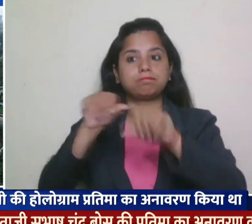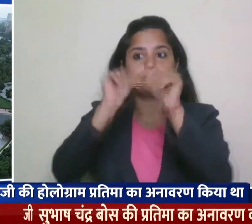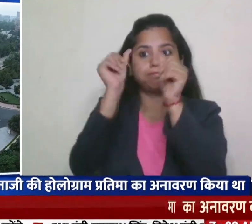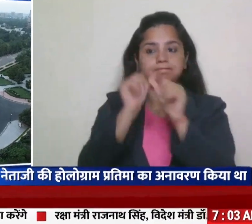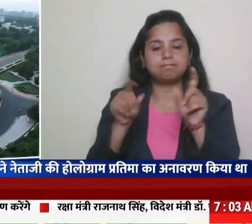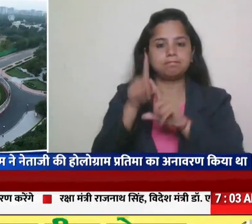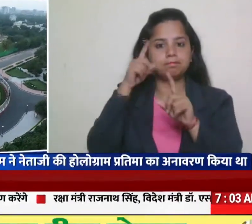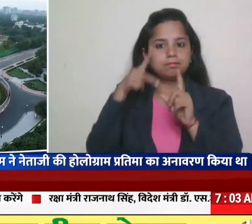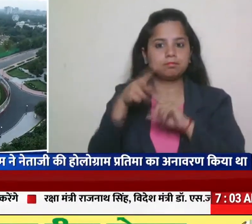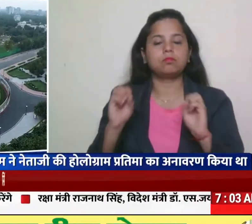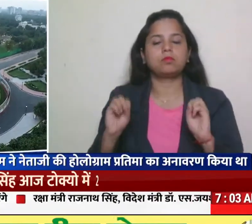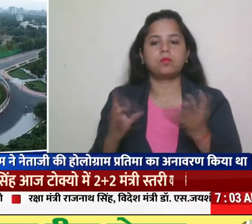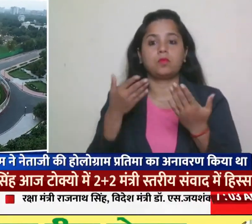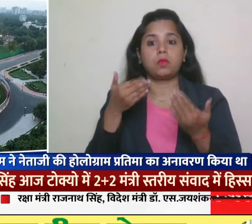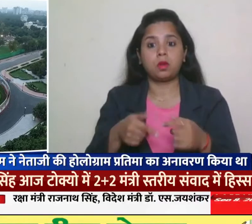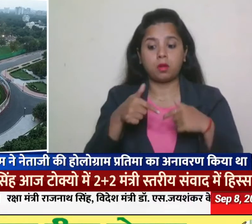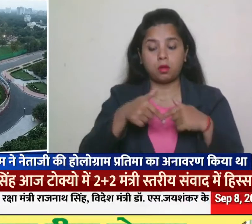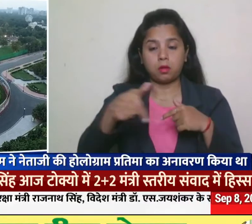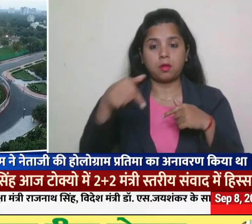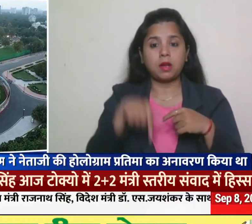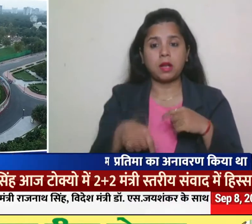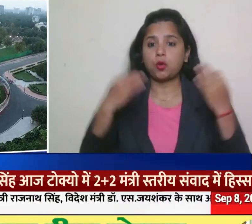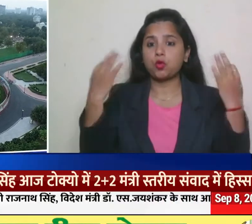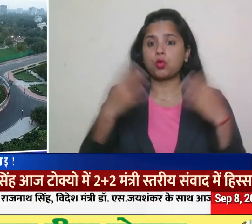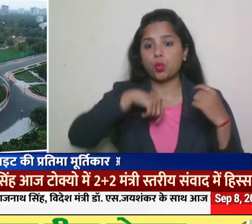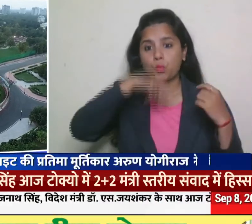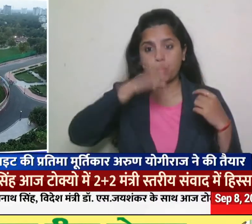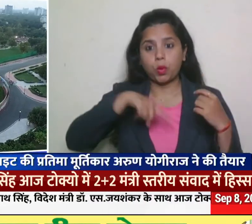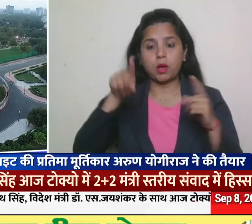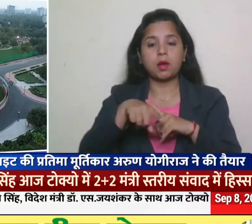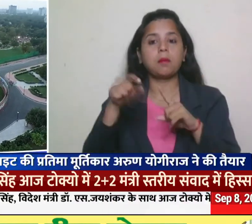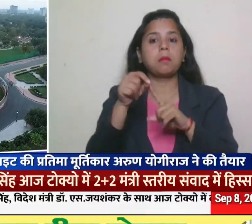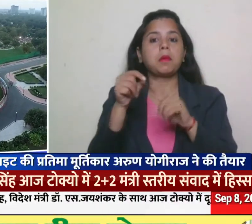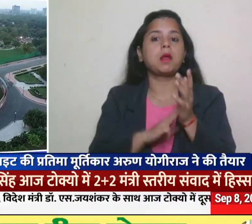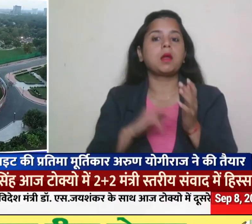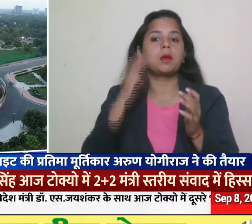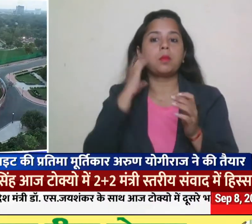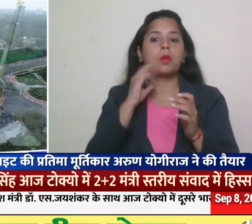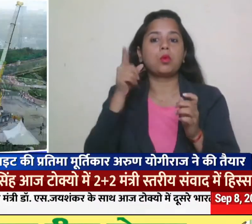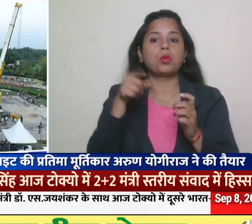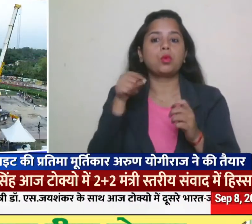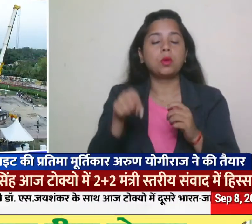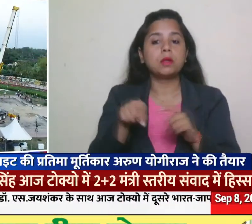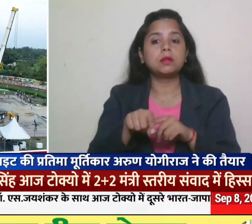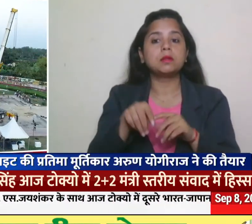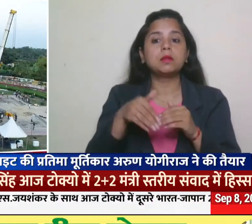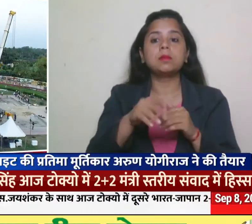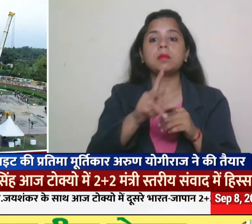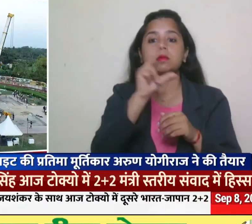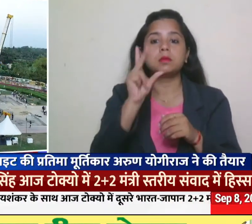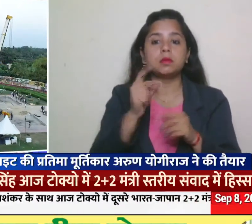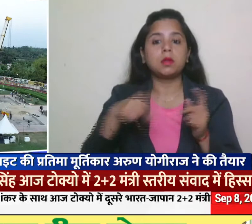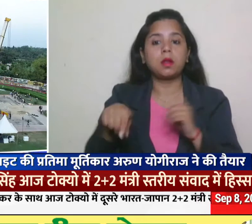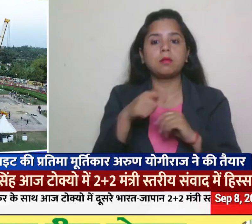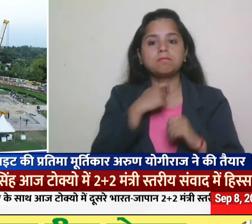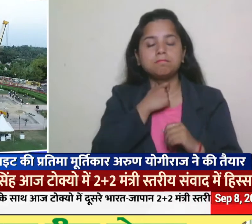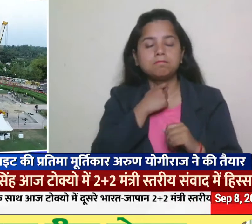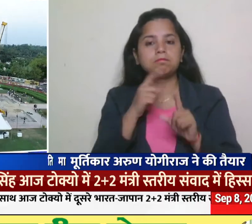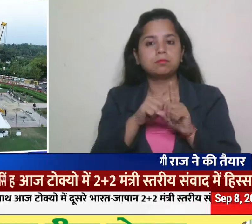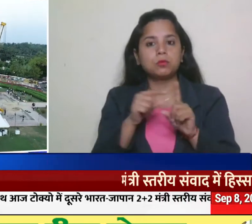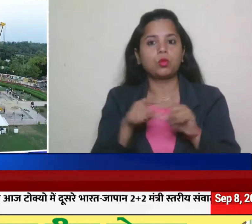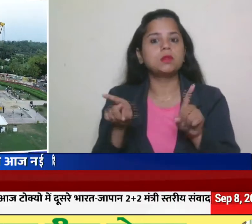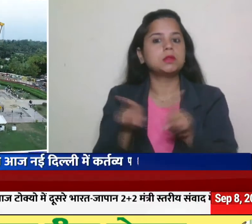अमृत काल में नाए भारत के लिए प्रधार मंत्री के दूसरे पंच प्रण के अनुरूप है